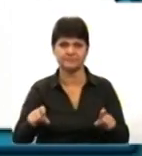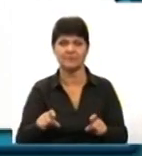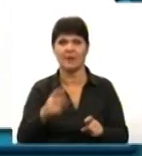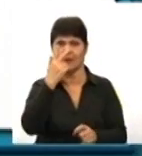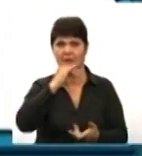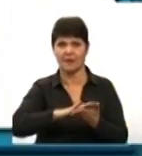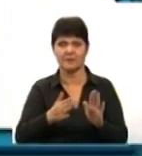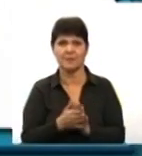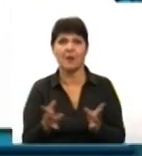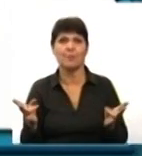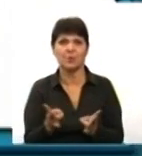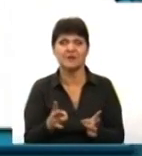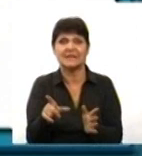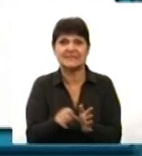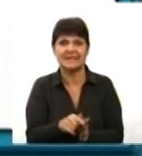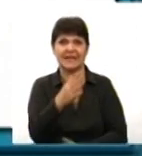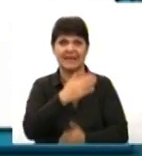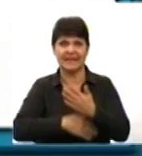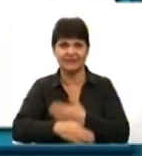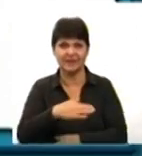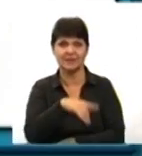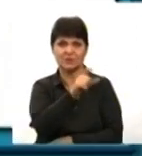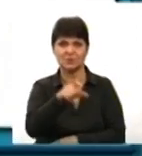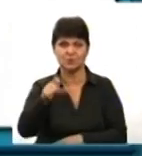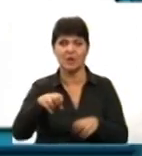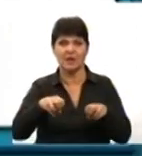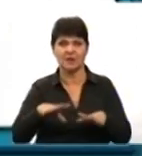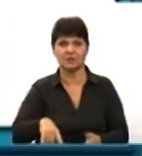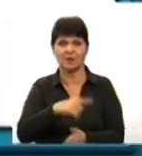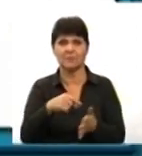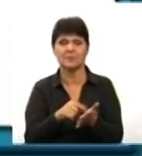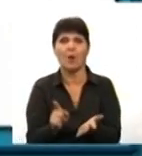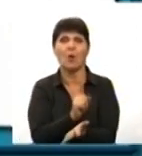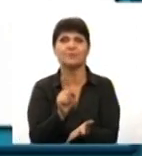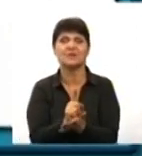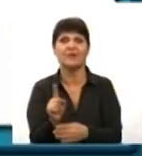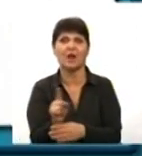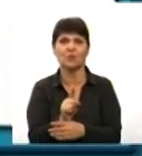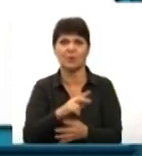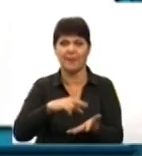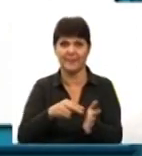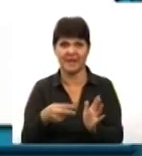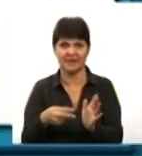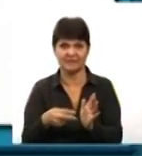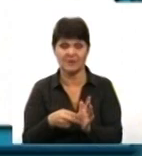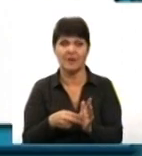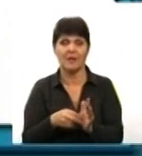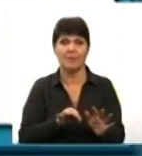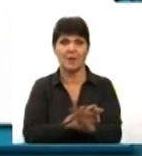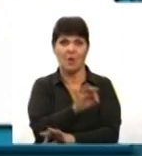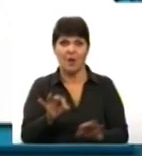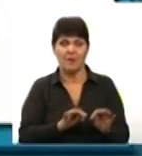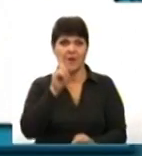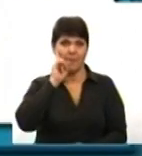до потреб людей з інвалідністю, введення рішенням міської ради обов'язкової норми, яка передбачала при плануванні проєктів благоустрою,